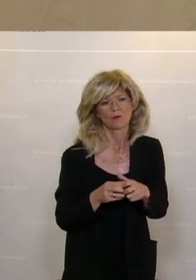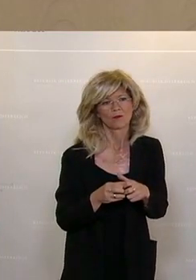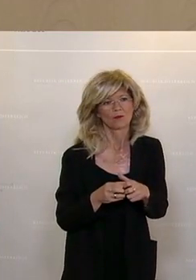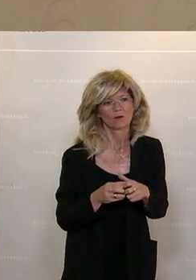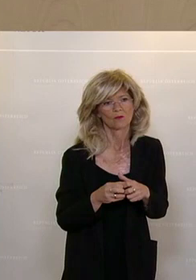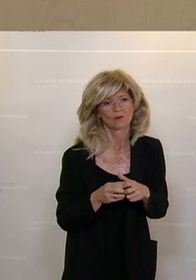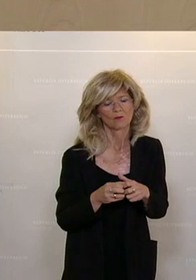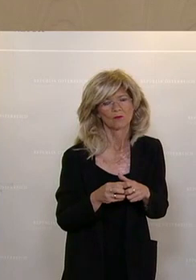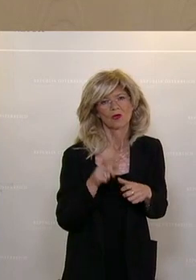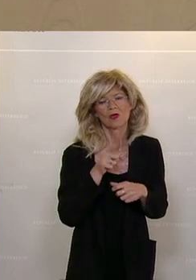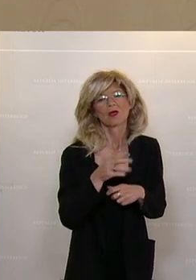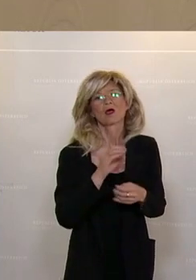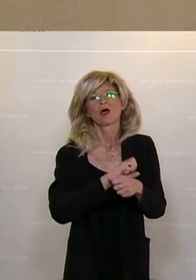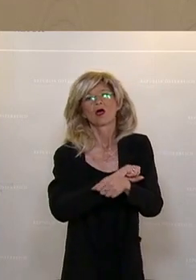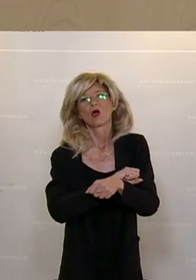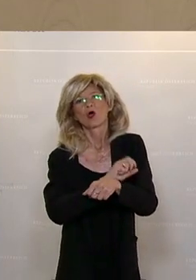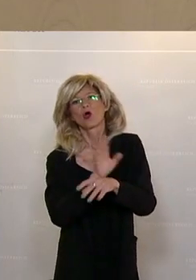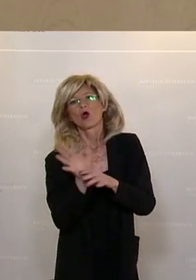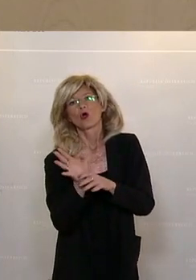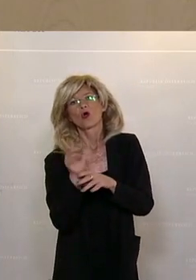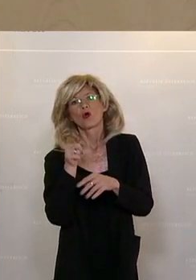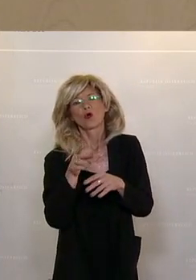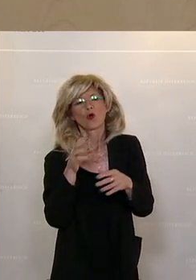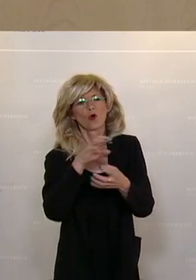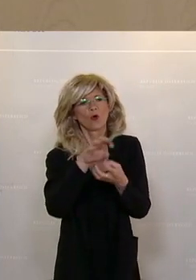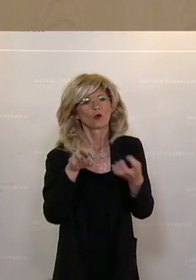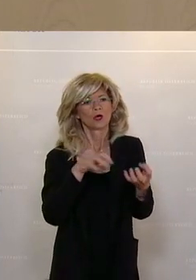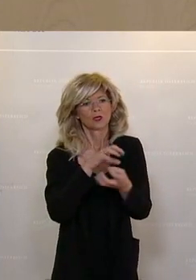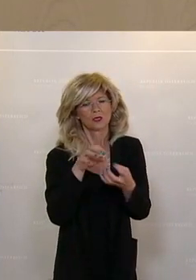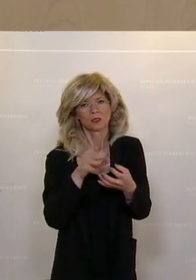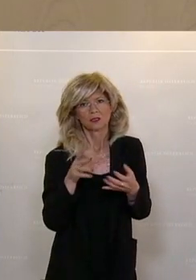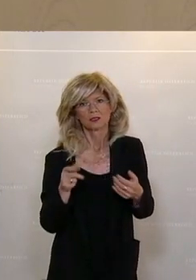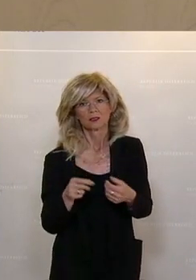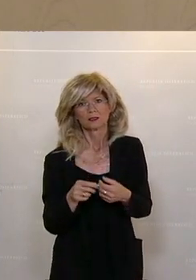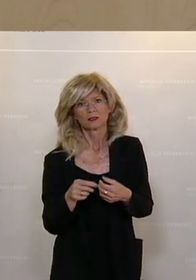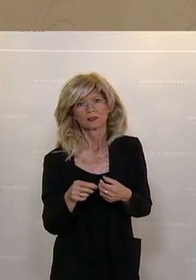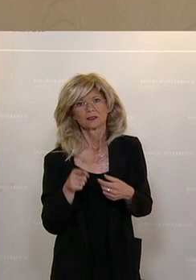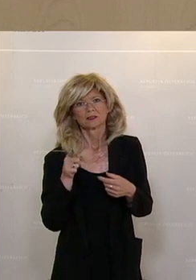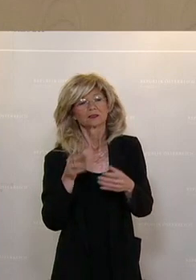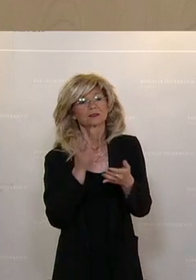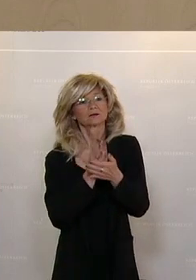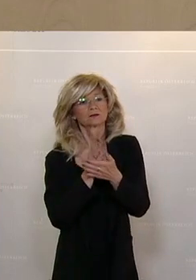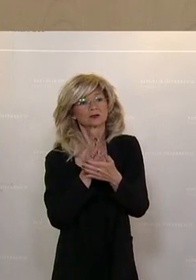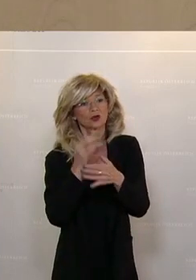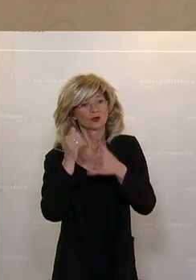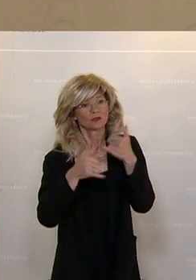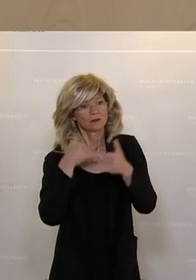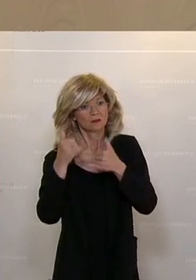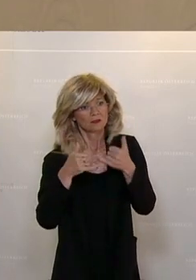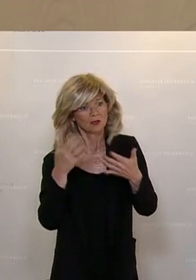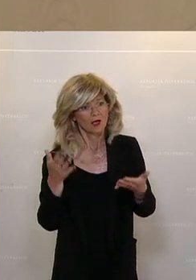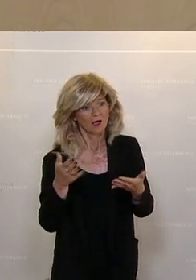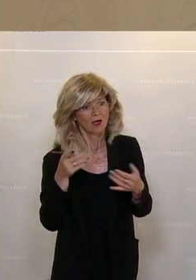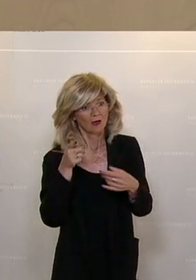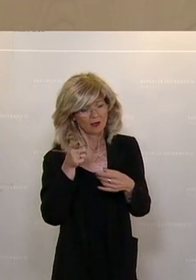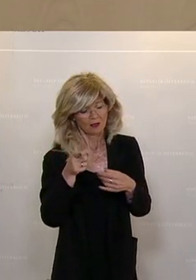Corona-Krise hat ja eine Brennglasfunktion gehabt, sodass die Probleme, die schon seit Jahren in diesem Bereich vorhanden sind, endlich erkannt worden